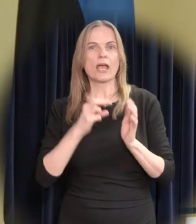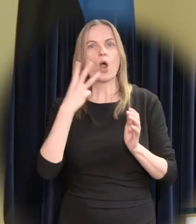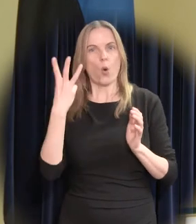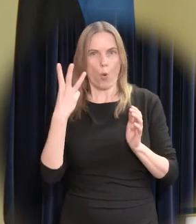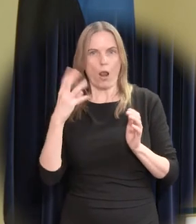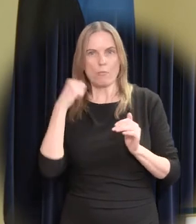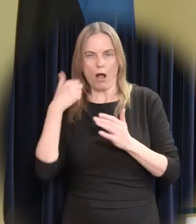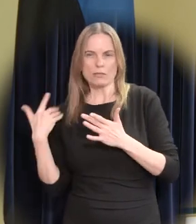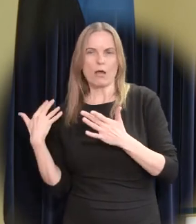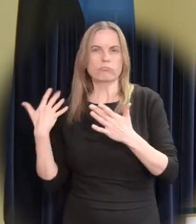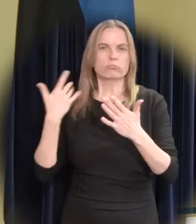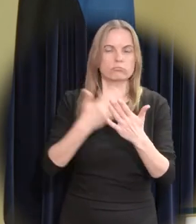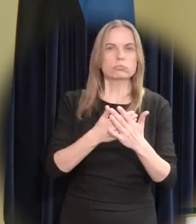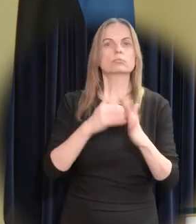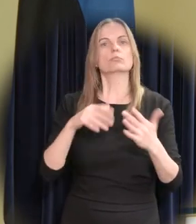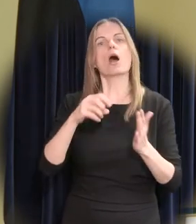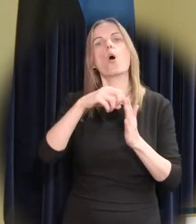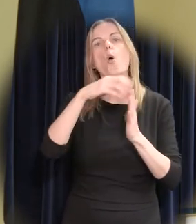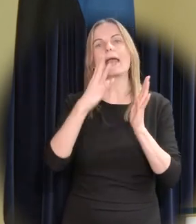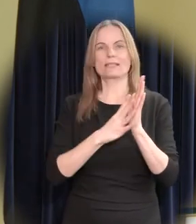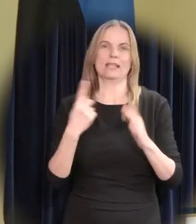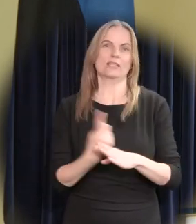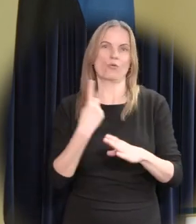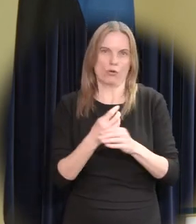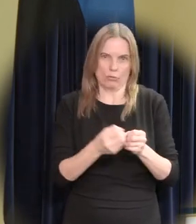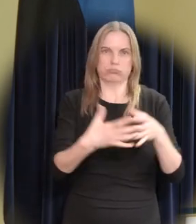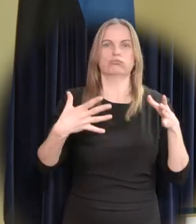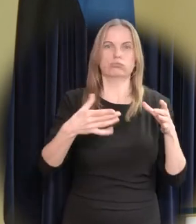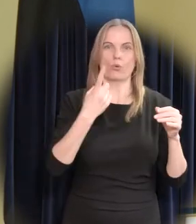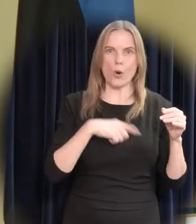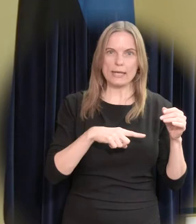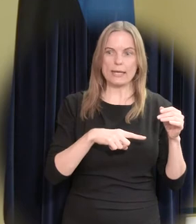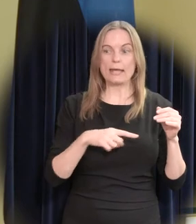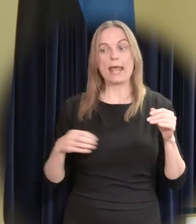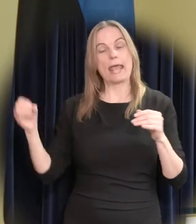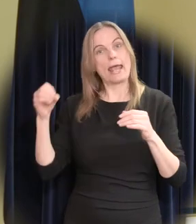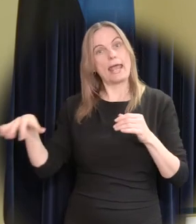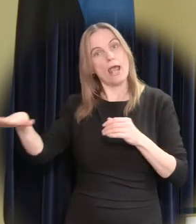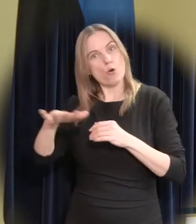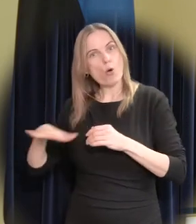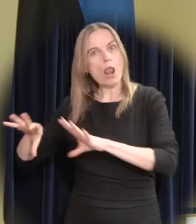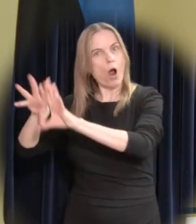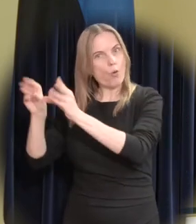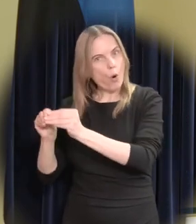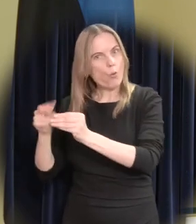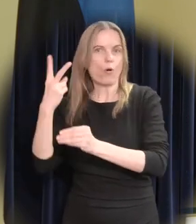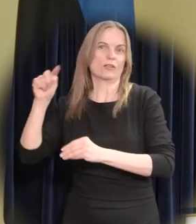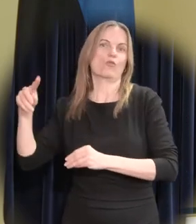nominaalväärtuses 19 korda. Kogu euroalad SKP samal ajal vaid 2,4 korda.